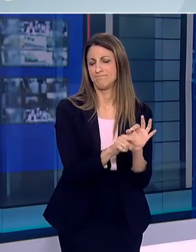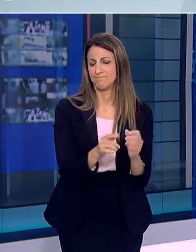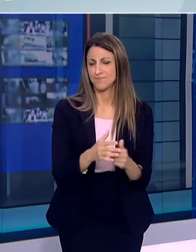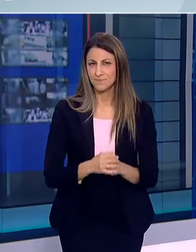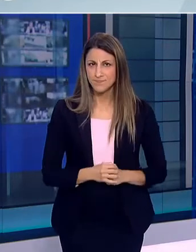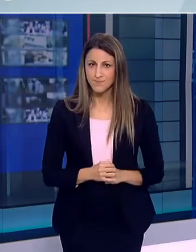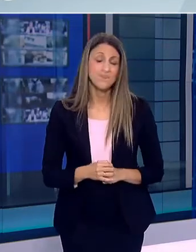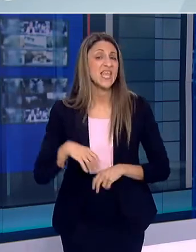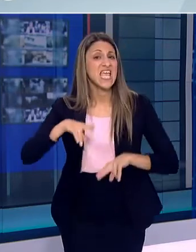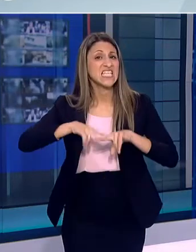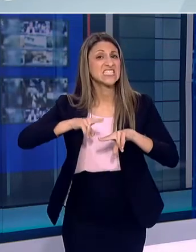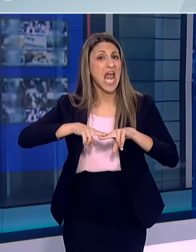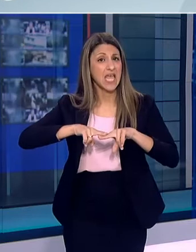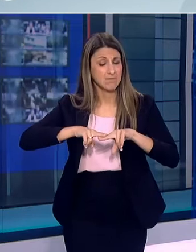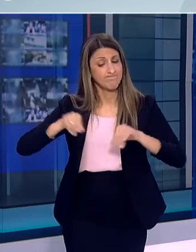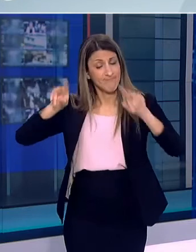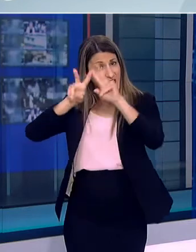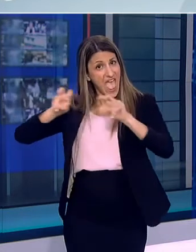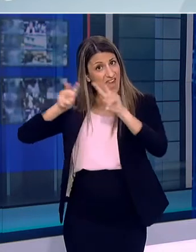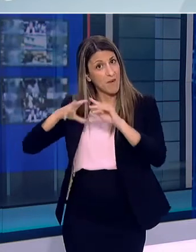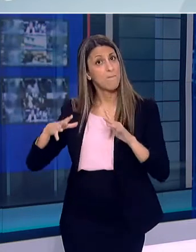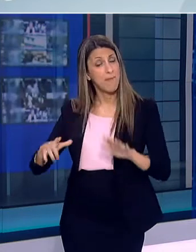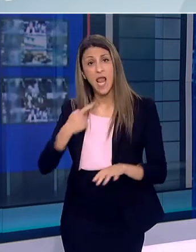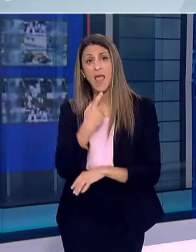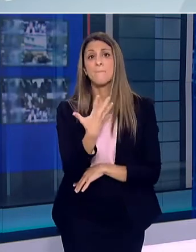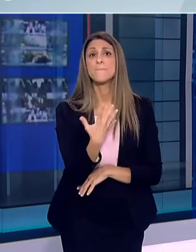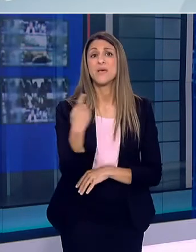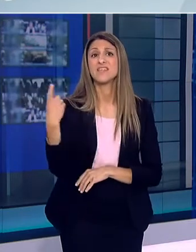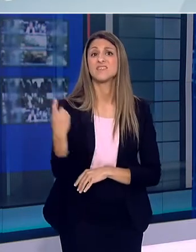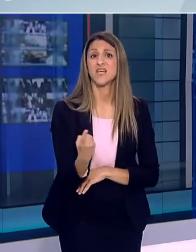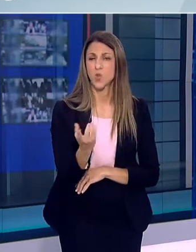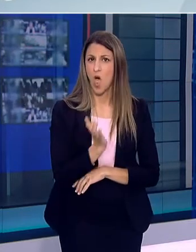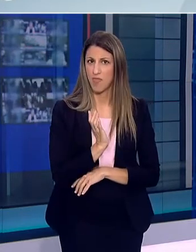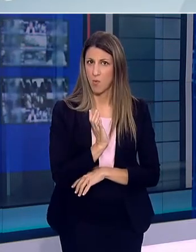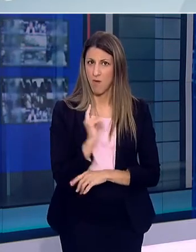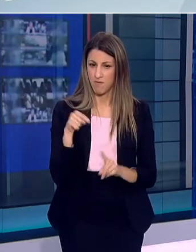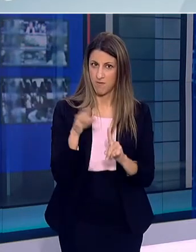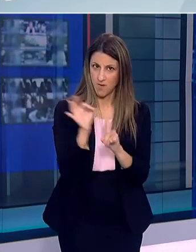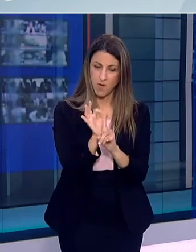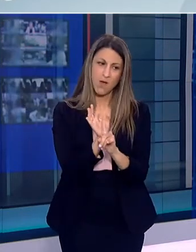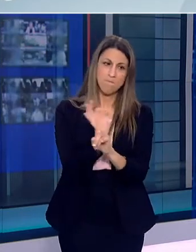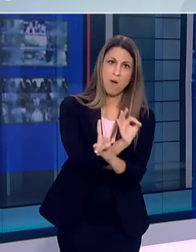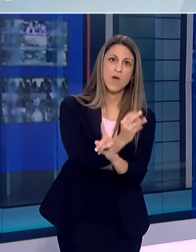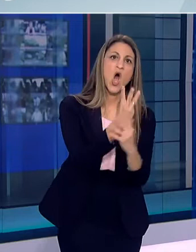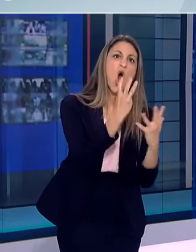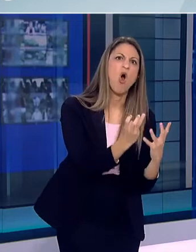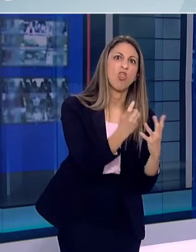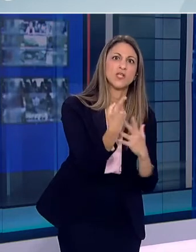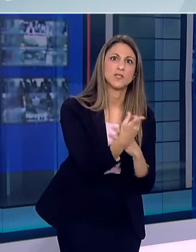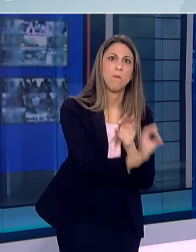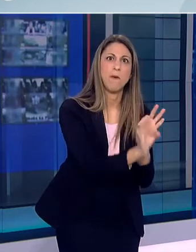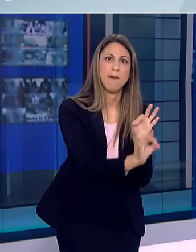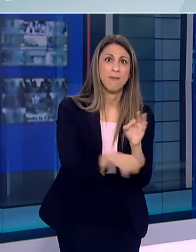Το Ισραήλ σε παρόμοια ανάλυση εκτίμησε ότι το 5% των ασθενών οδήγησε στο 80% των νόσων στο Ισραήλ